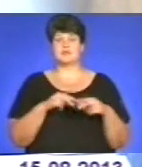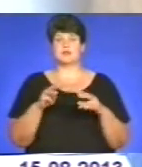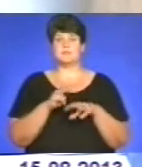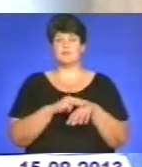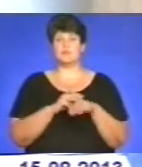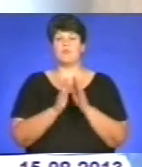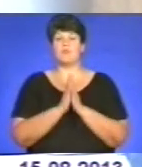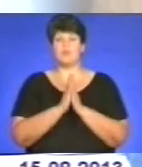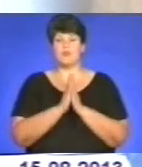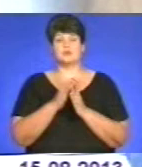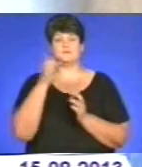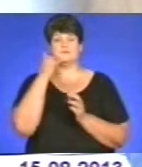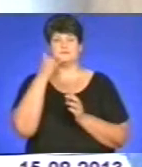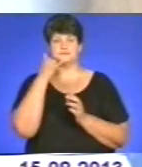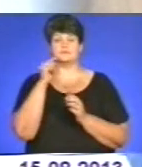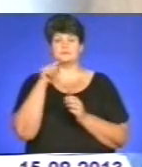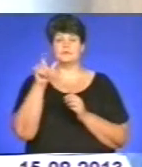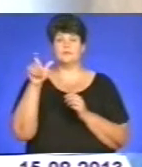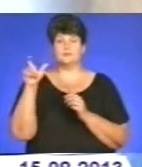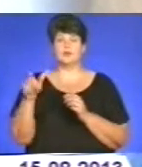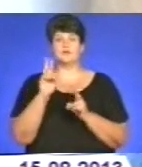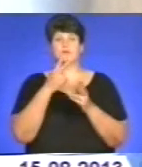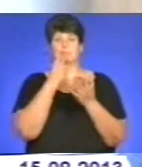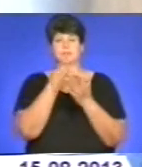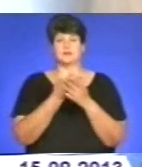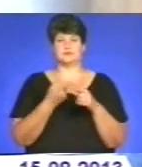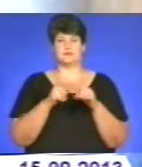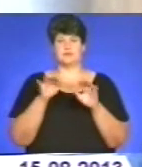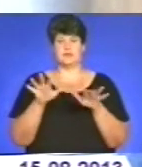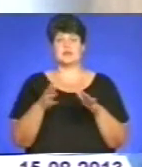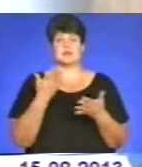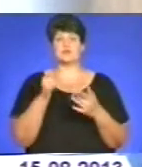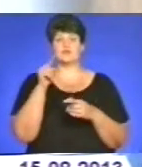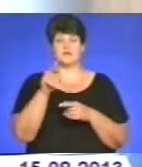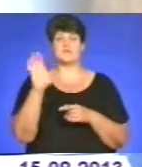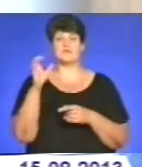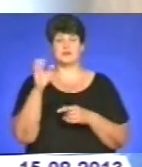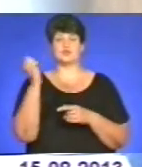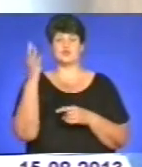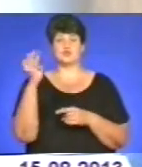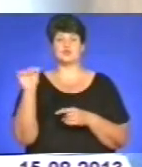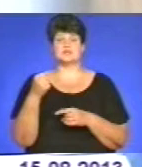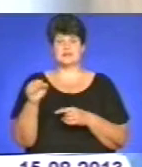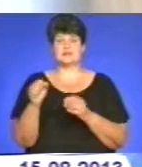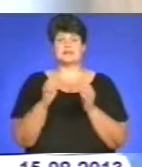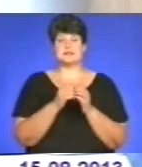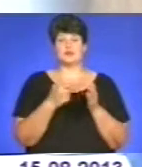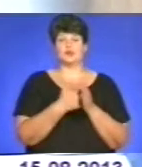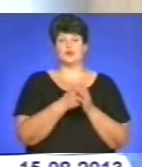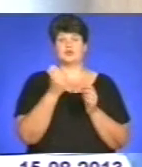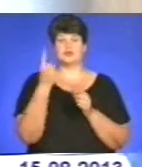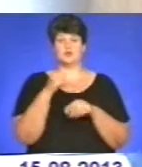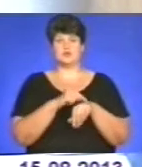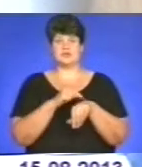просять відукнутися свідків та очевидців даної події. Якщо ви у середу 14 серпня з 10 до 11